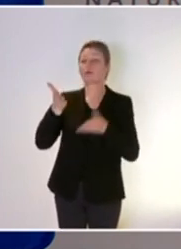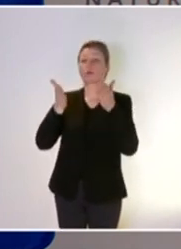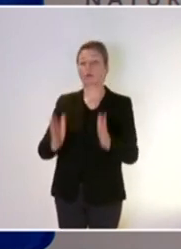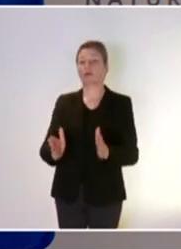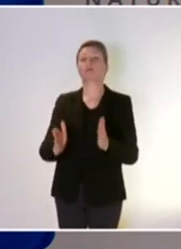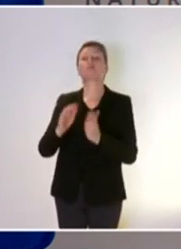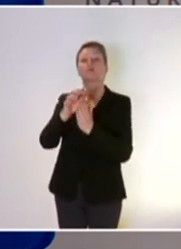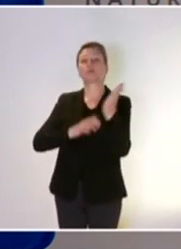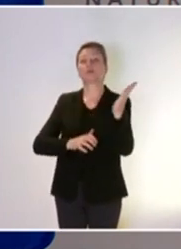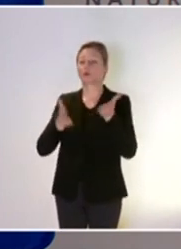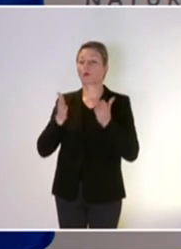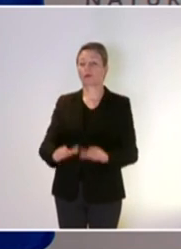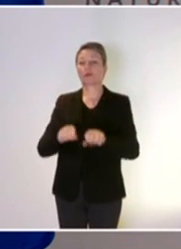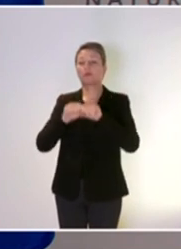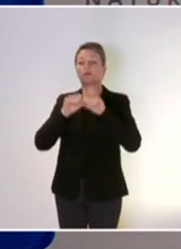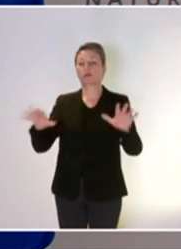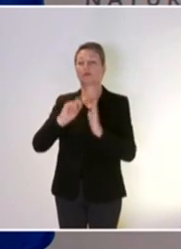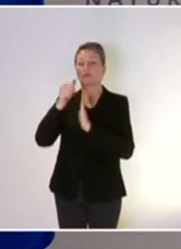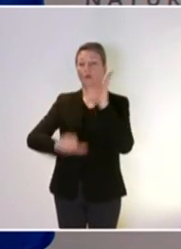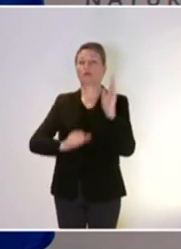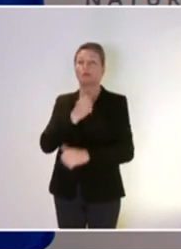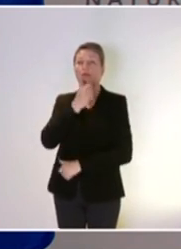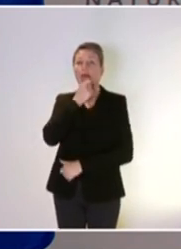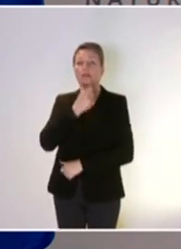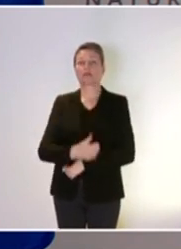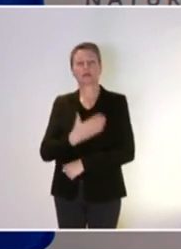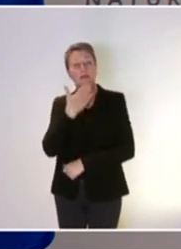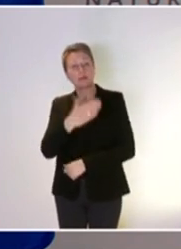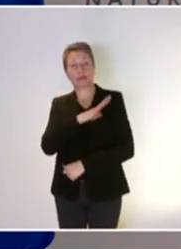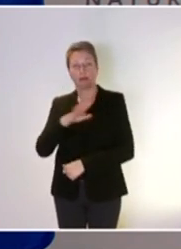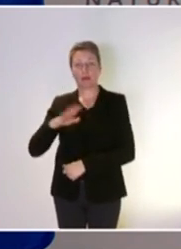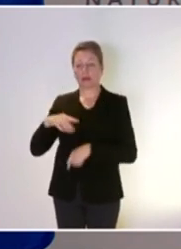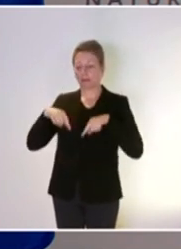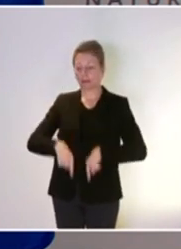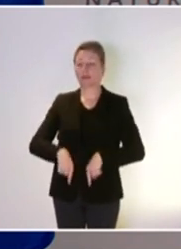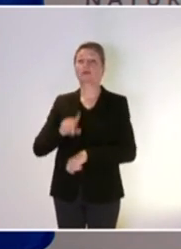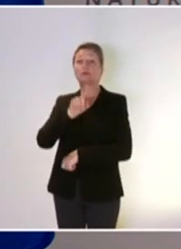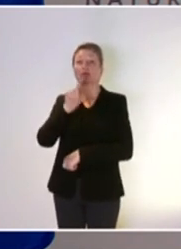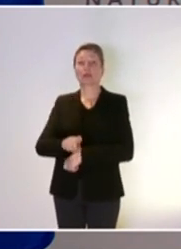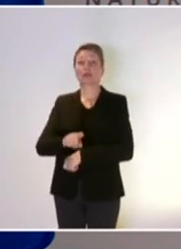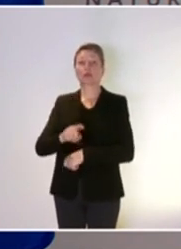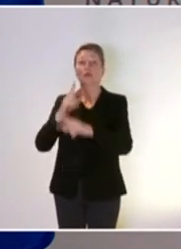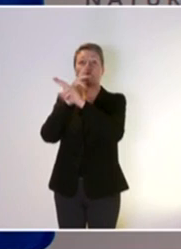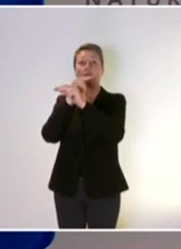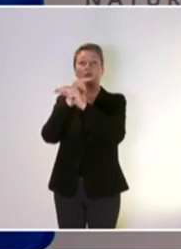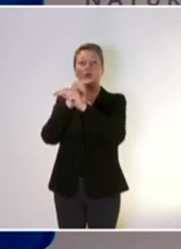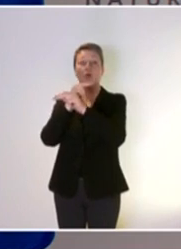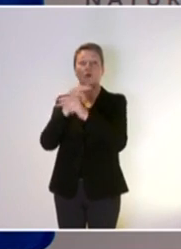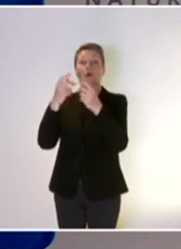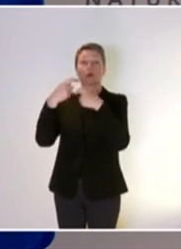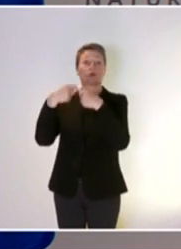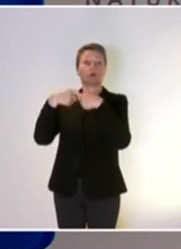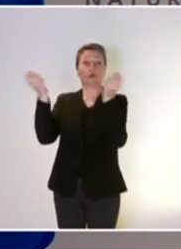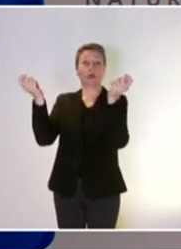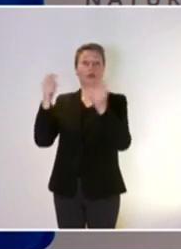que la version officielle aura été publiée en mars. Merci, Madame la Ministre. C une question en visio d'un journaliste